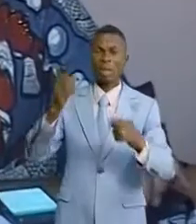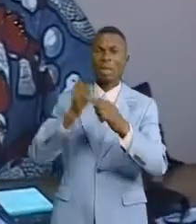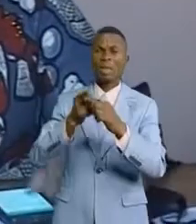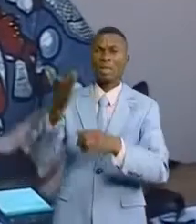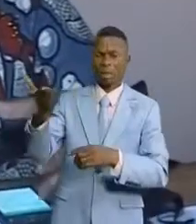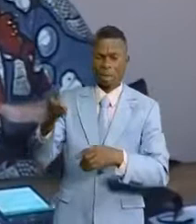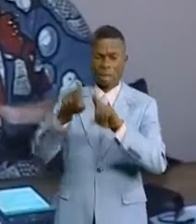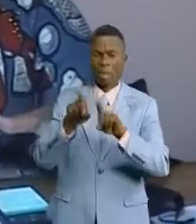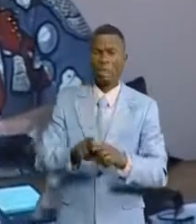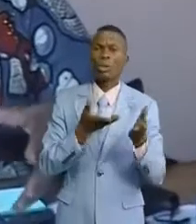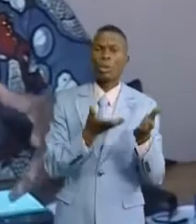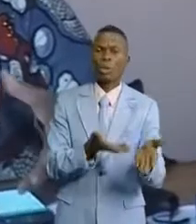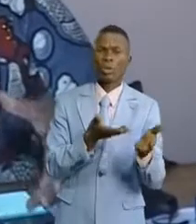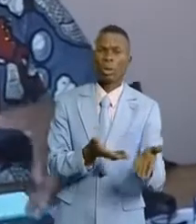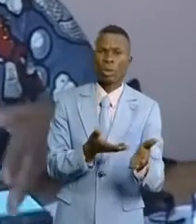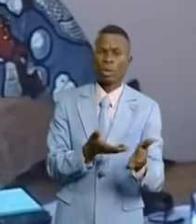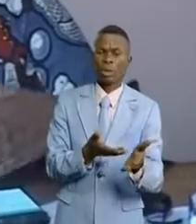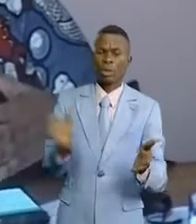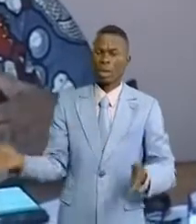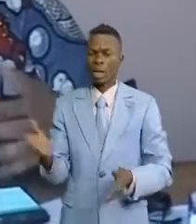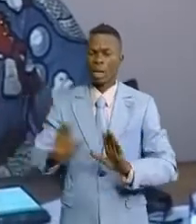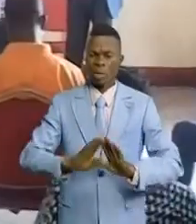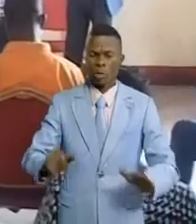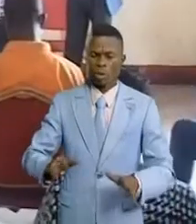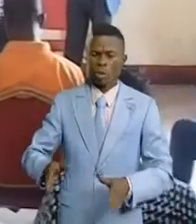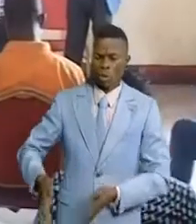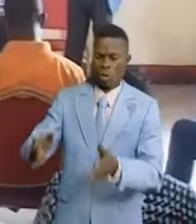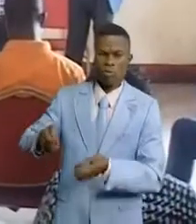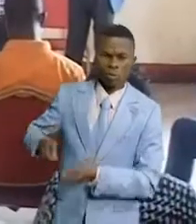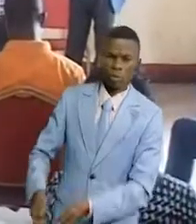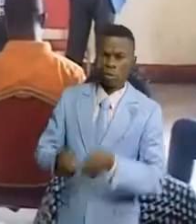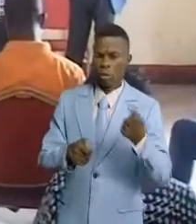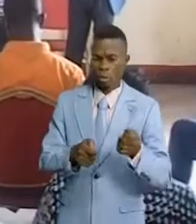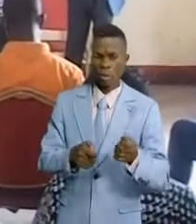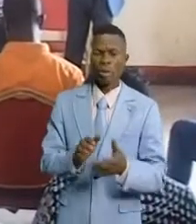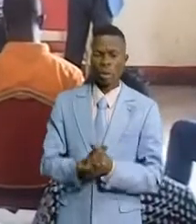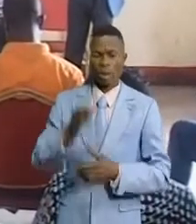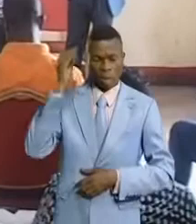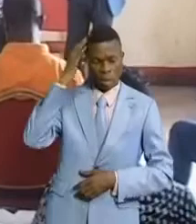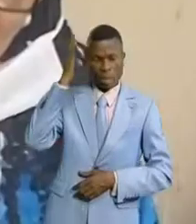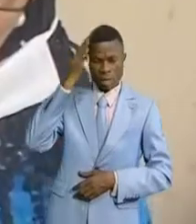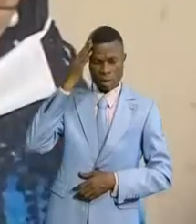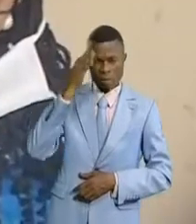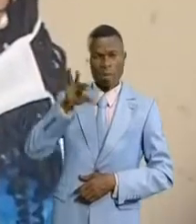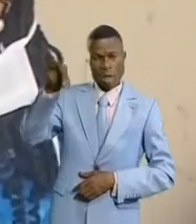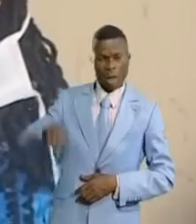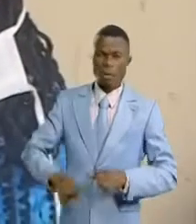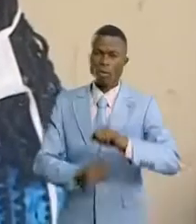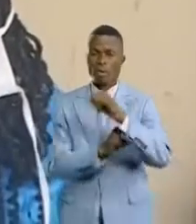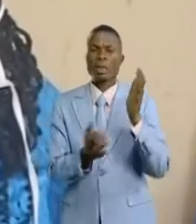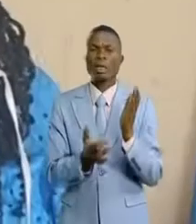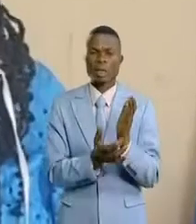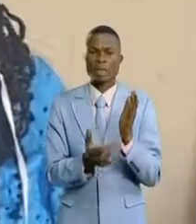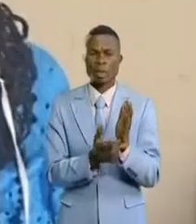Ça devrait aussi servir à l'assainissement au curage. Partout, il a été reconnu l'avantage de l'accompagnement technique